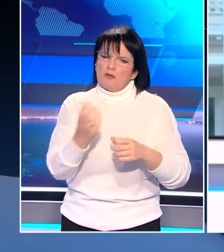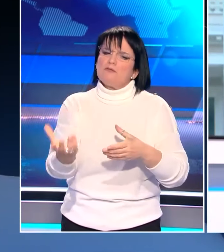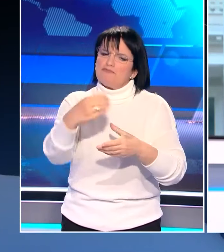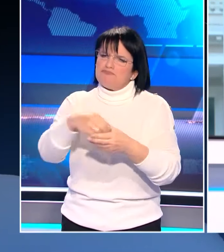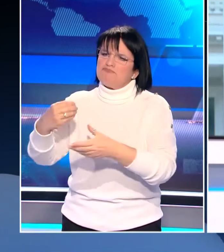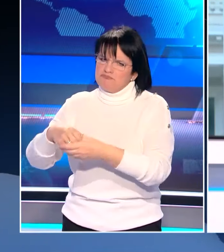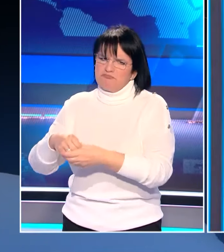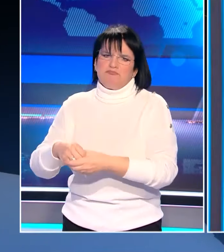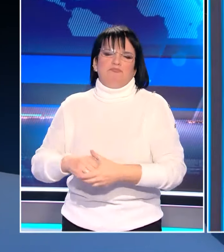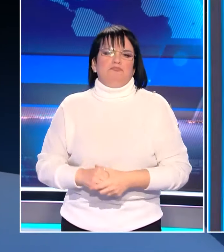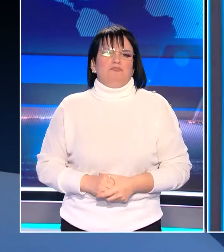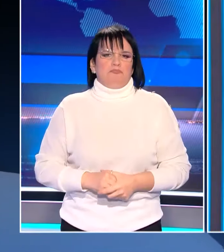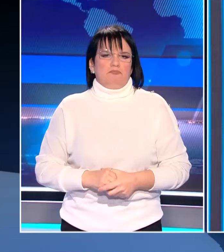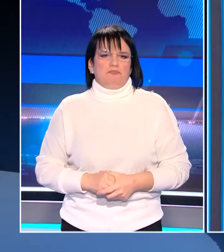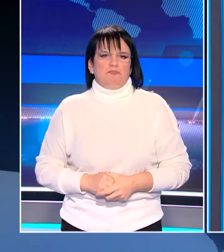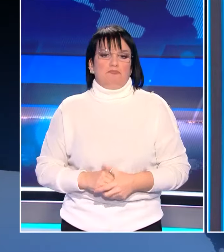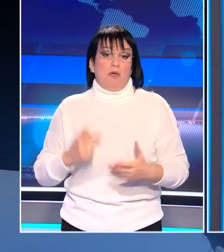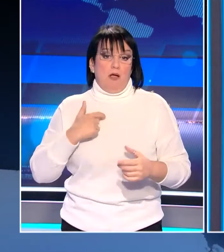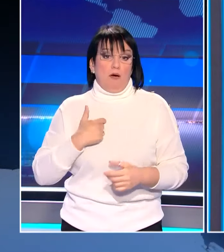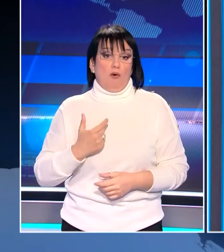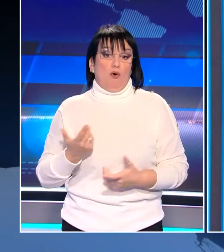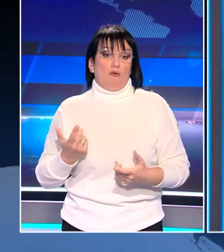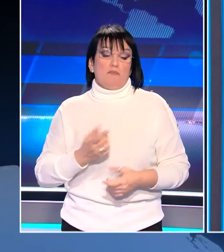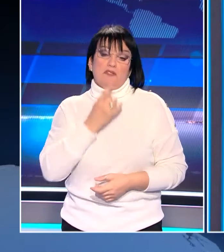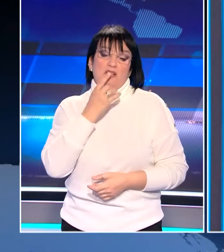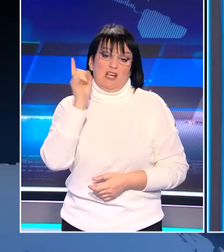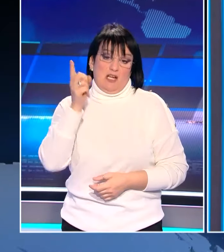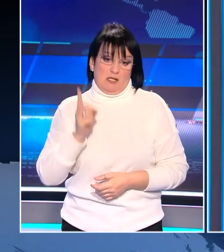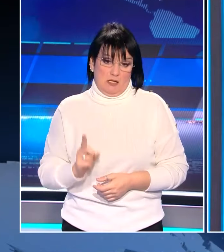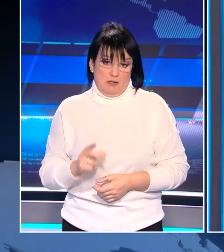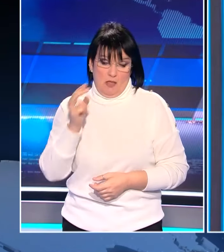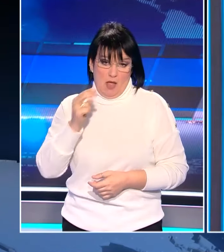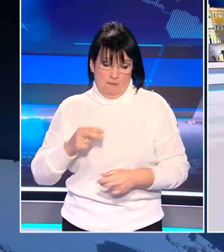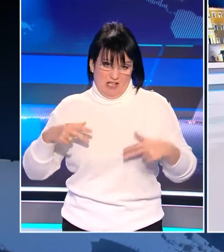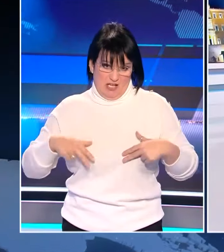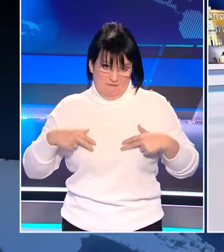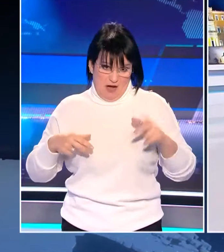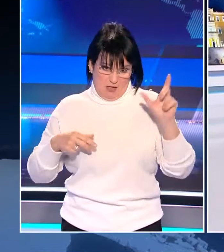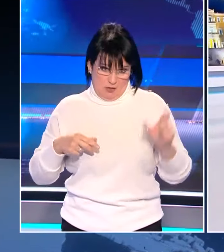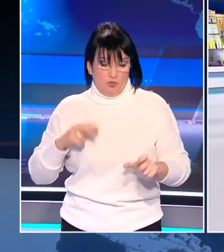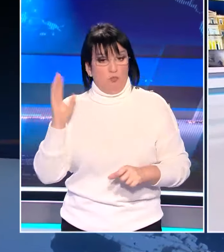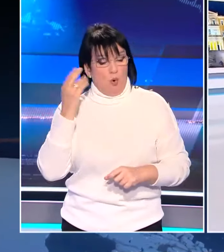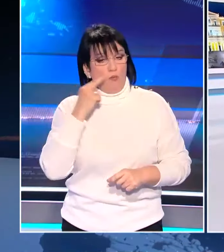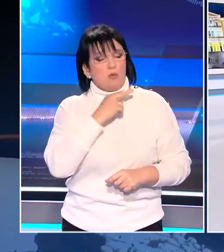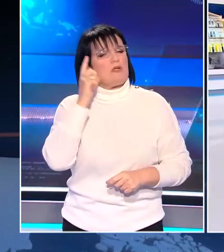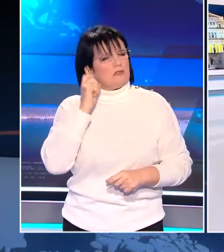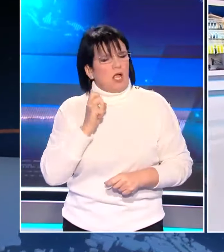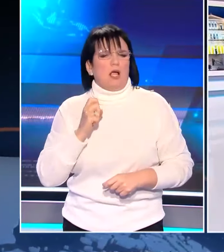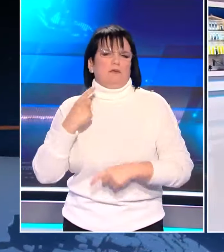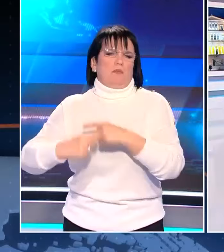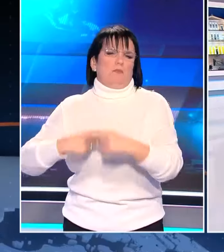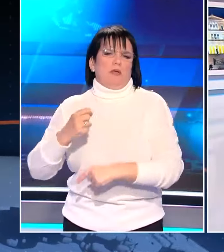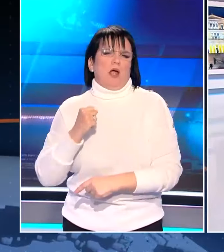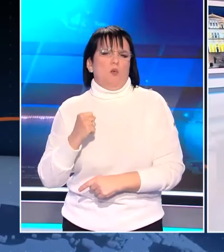πήγαμε για αυτό το θέμα. Έκανε μια πολύ σκληρή κριτική σε πολλά θέματα στη κυβέρνηση. Πρώην πρωθυπουργός είναι, πολλά χρόνια έχει,